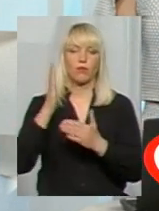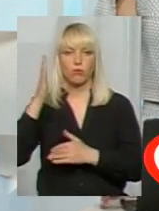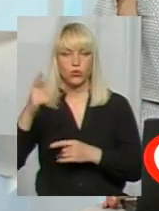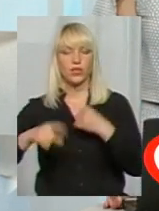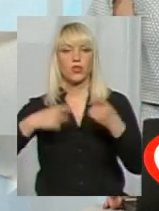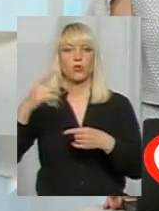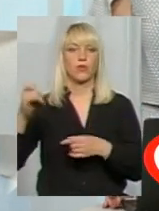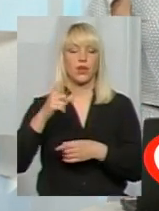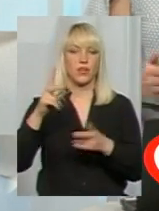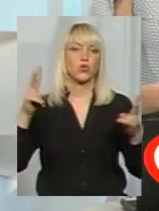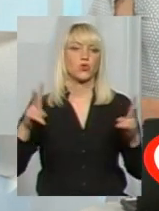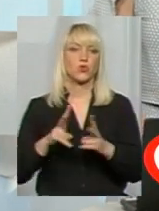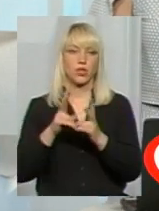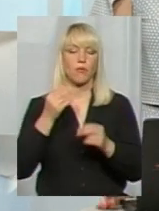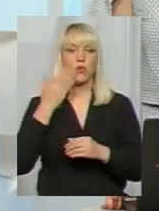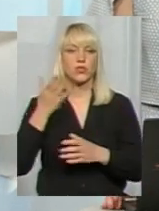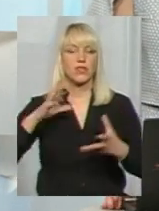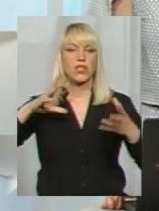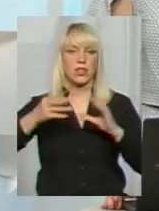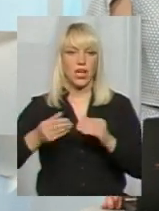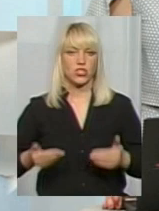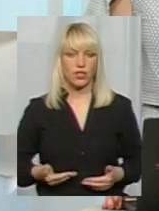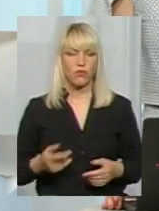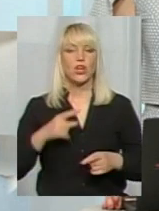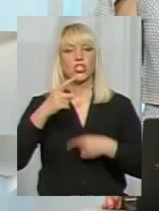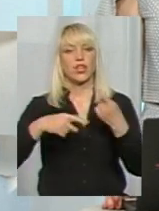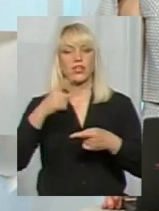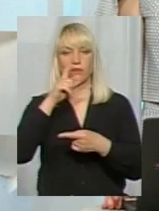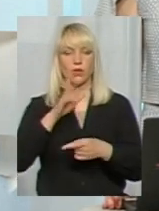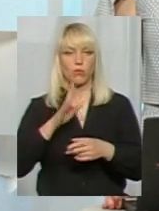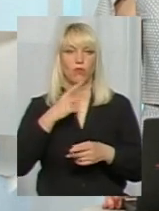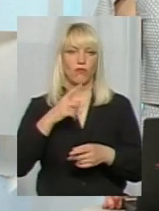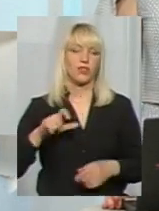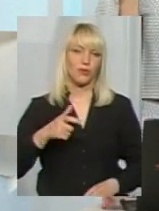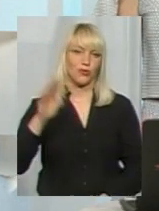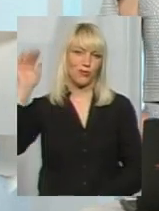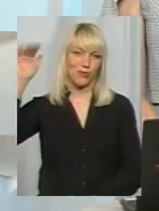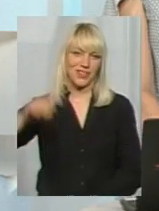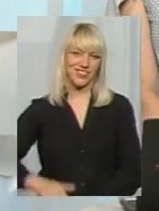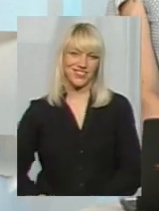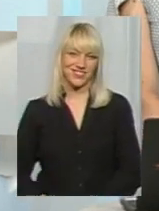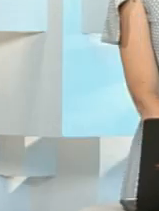Наступного разу зустрінемось у звітах на живу вже через місяць і будемо говорити про дороги. На все добре.